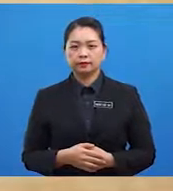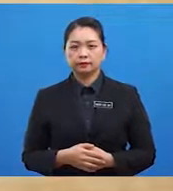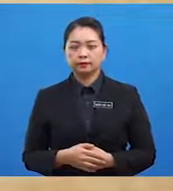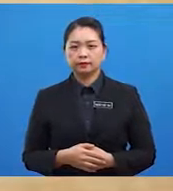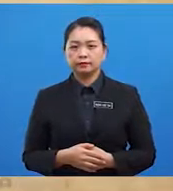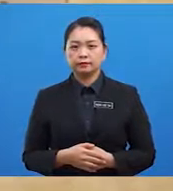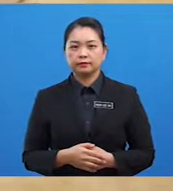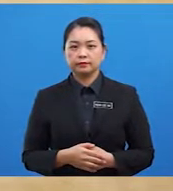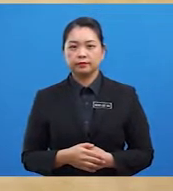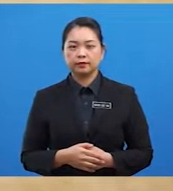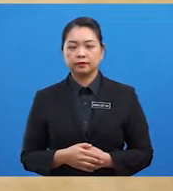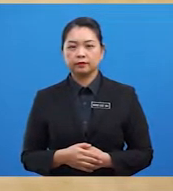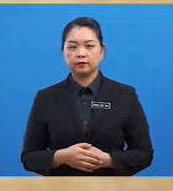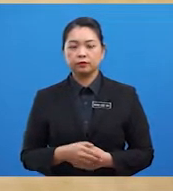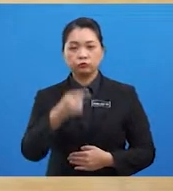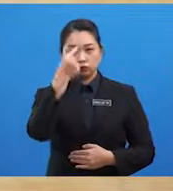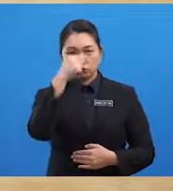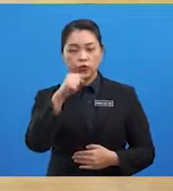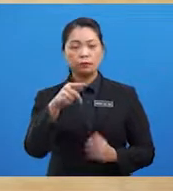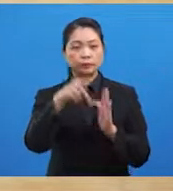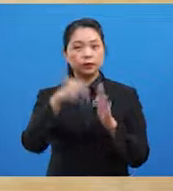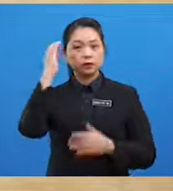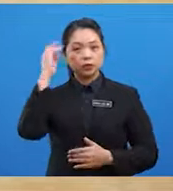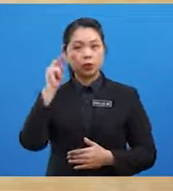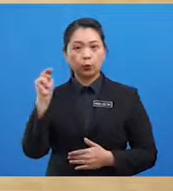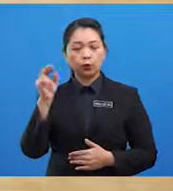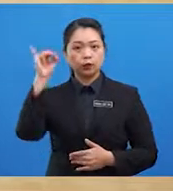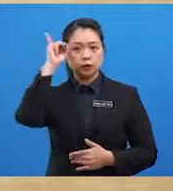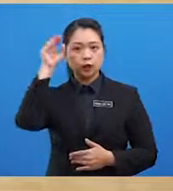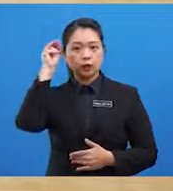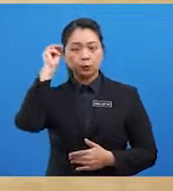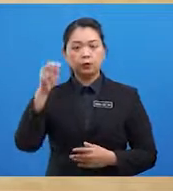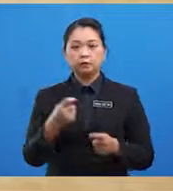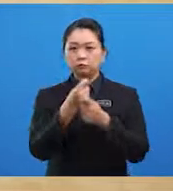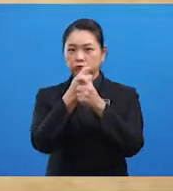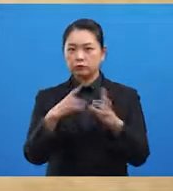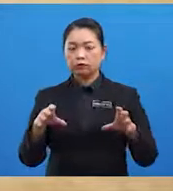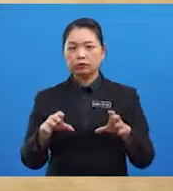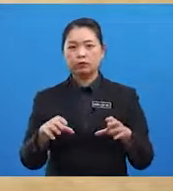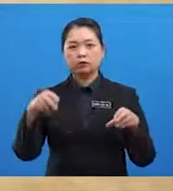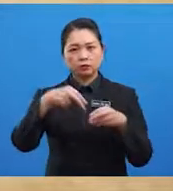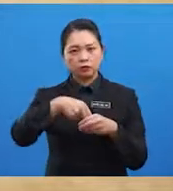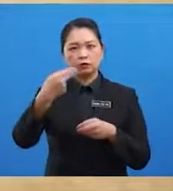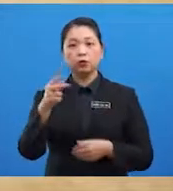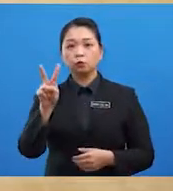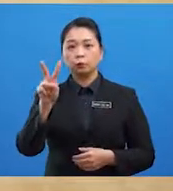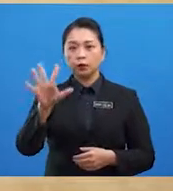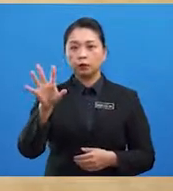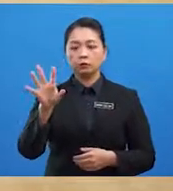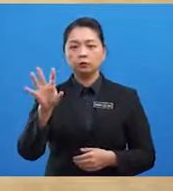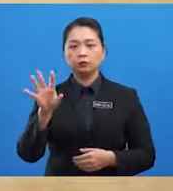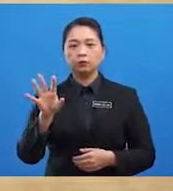pelayar Bagi pengetahuan para pelajar, Ibnu Majid telah menghasilkan 25